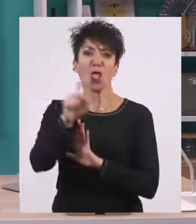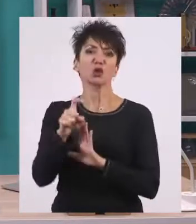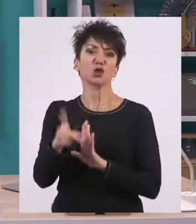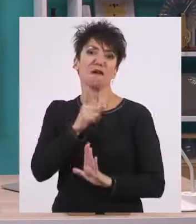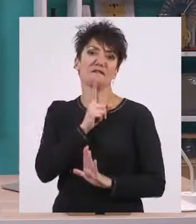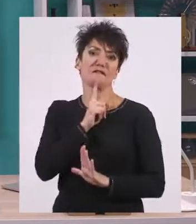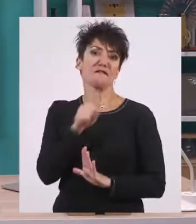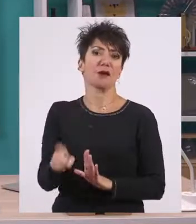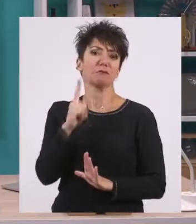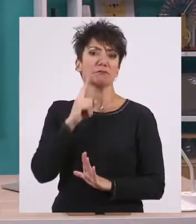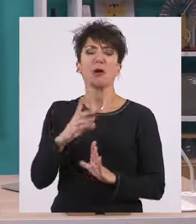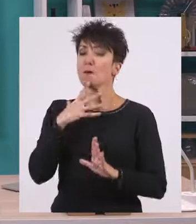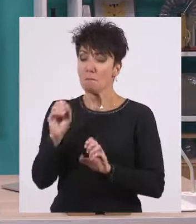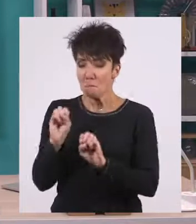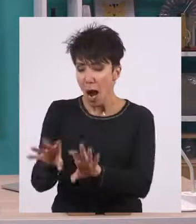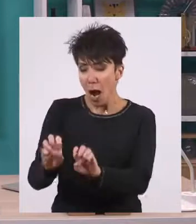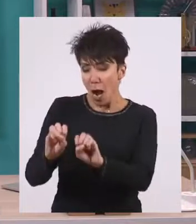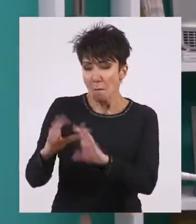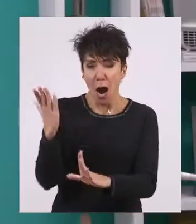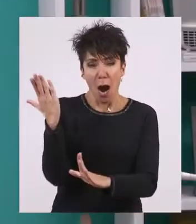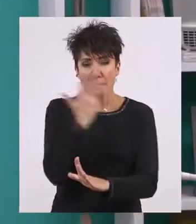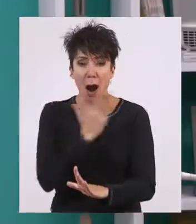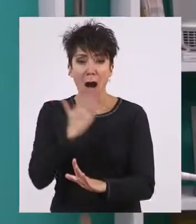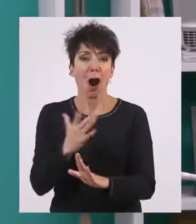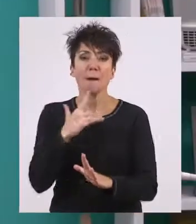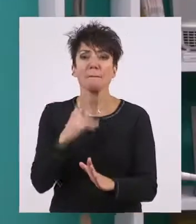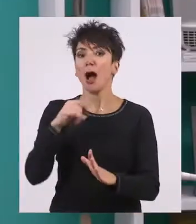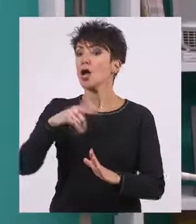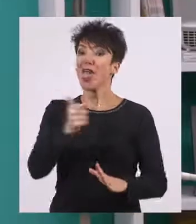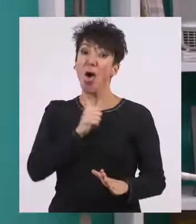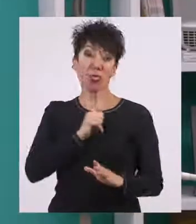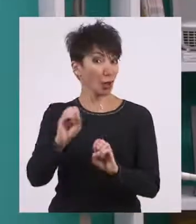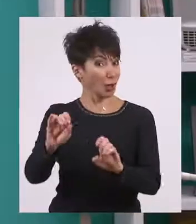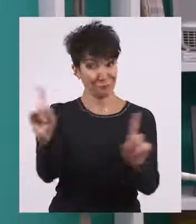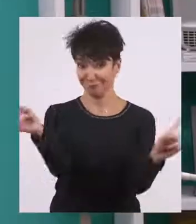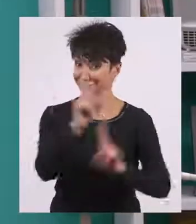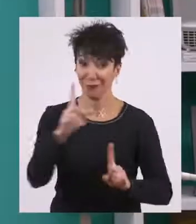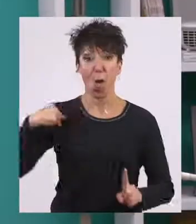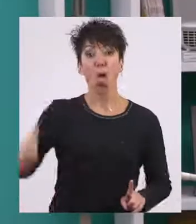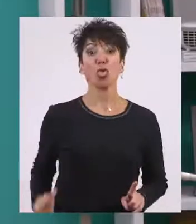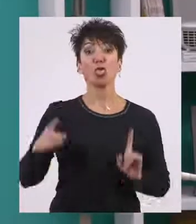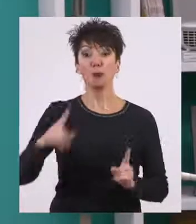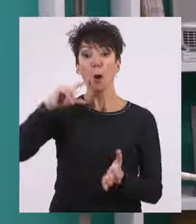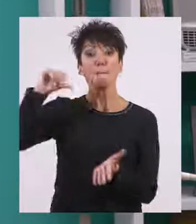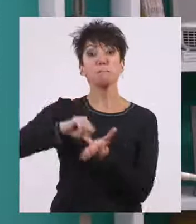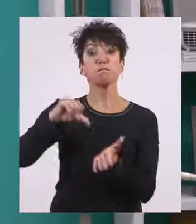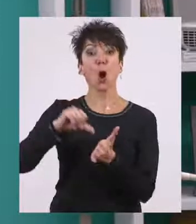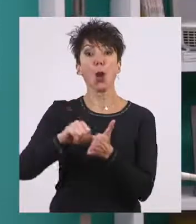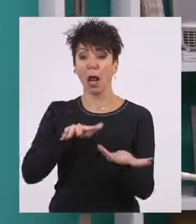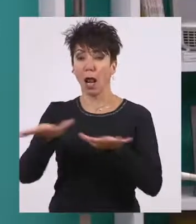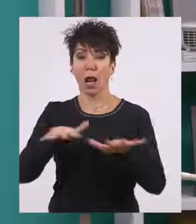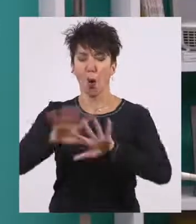τα οποία διδάσκονταν και για τα οποία φρόντιζε η πόλη, δεν υπήρχε δηλαδή ιδιωτική εκπαίδευση. Και μαθήματα τα οποία